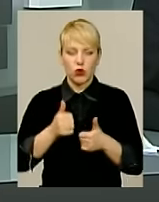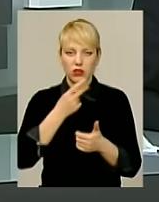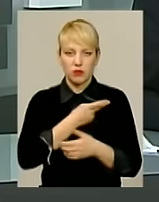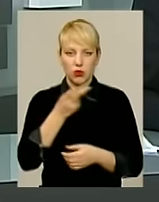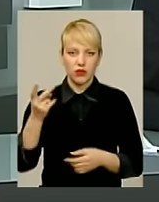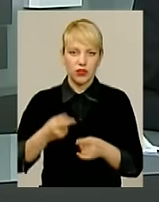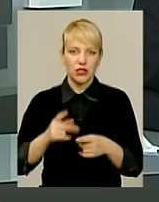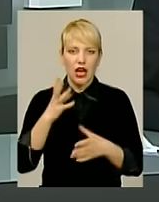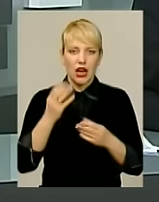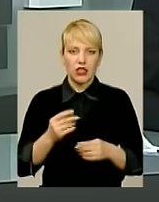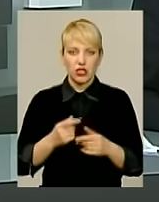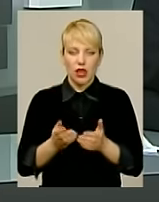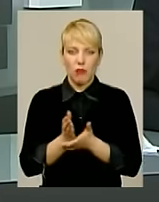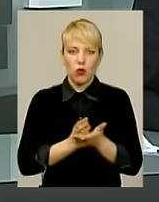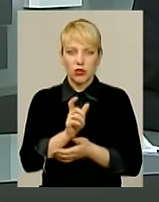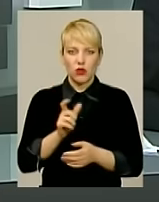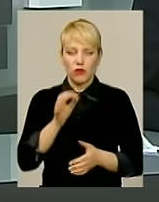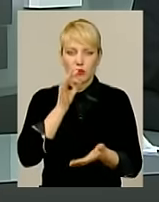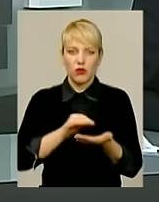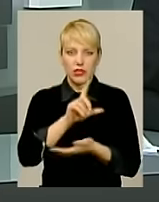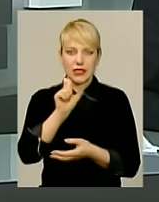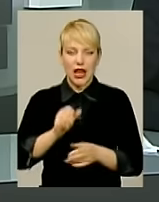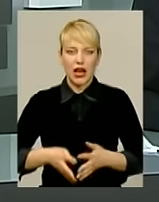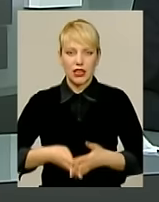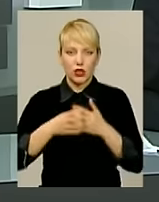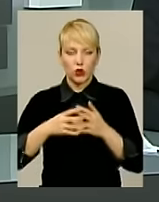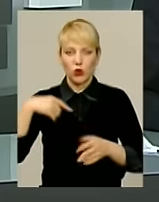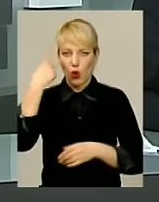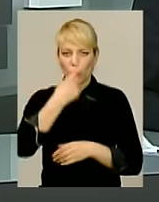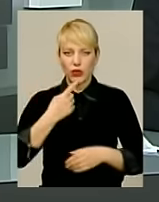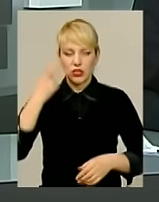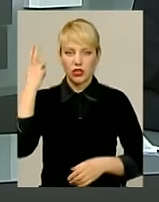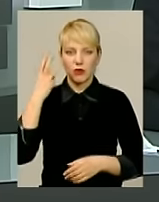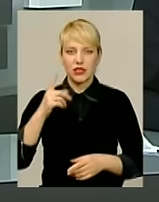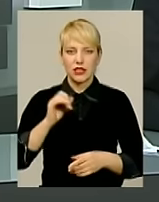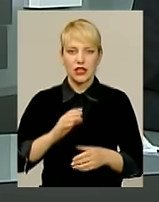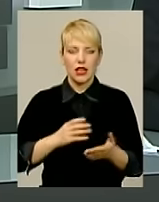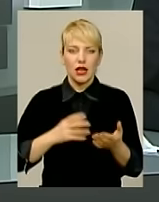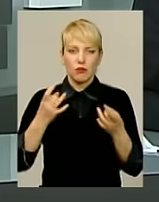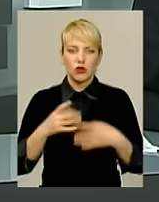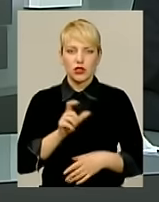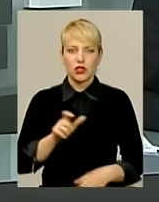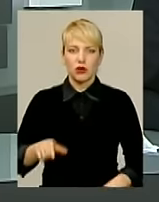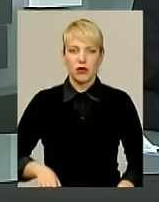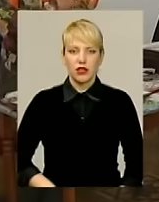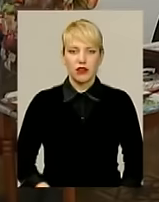подивитися. А ще посадовці відповідальні за архітектурне обличчя Хмельницького та пересічні містяни.